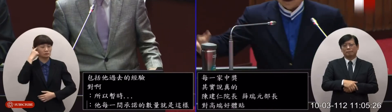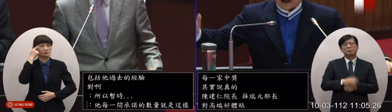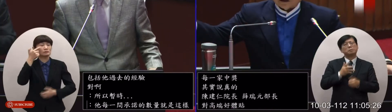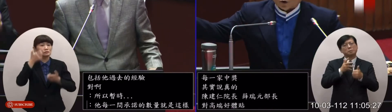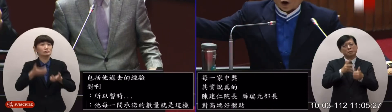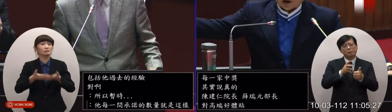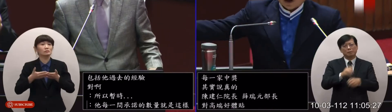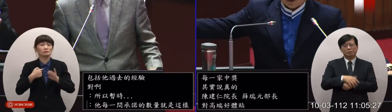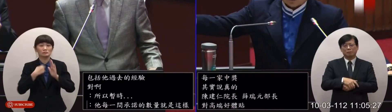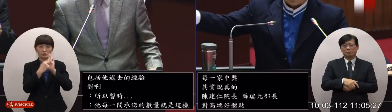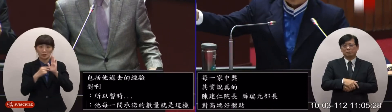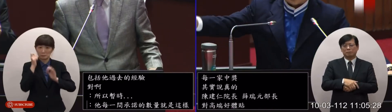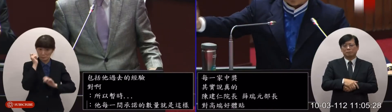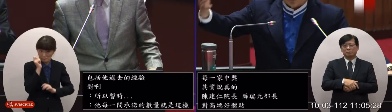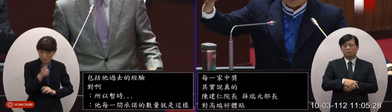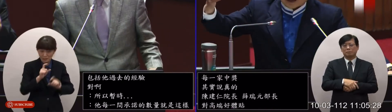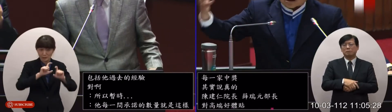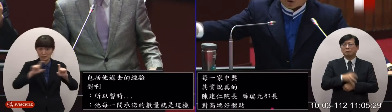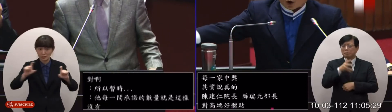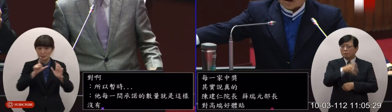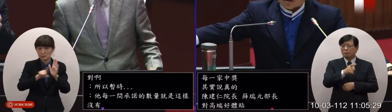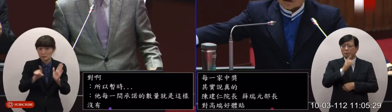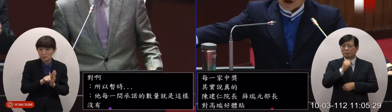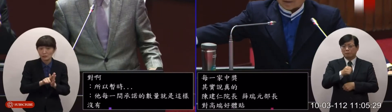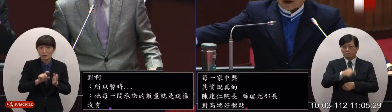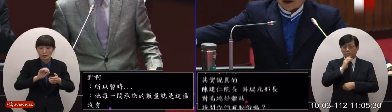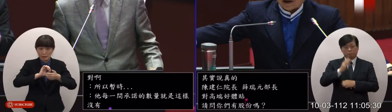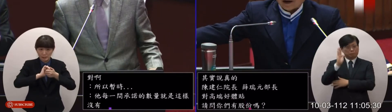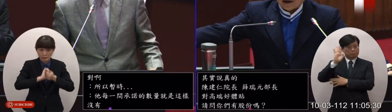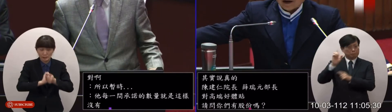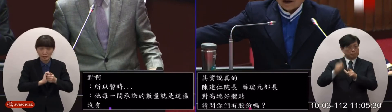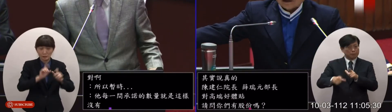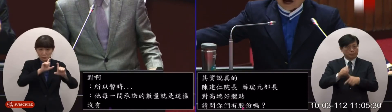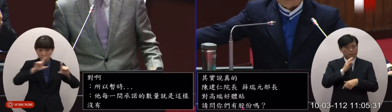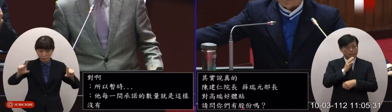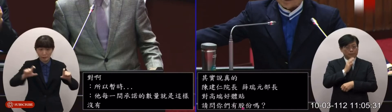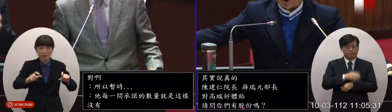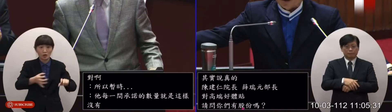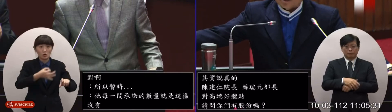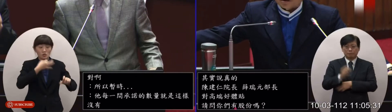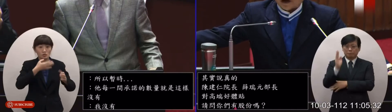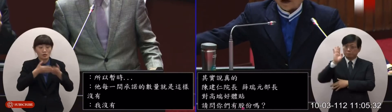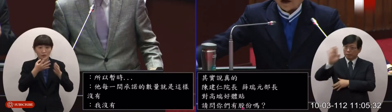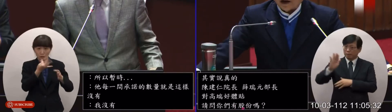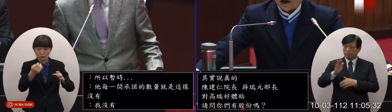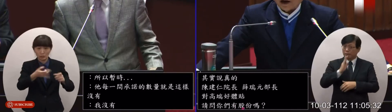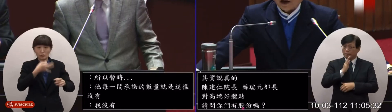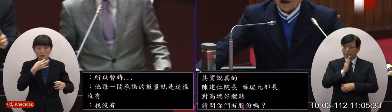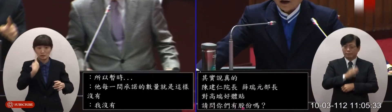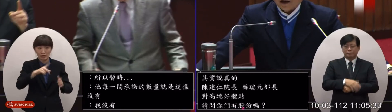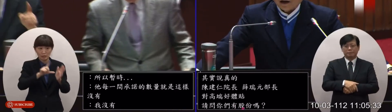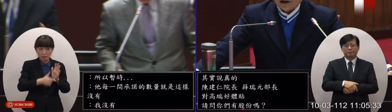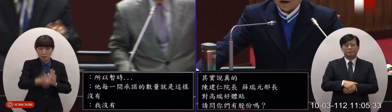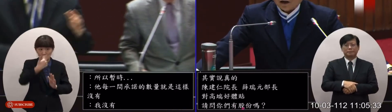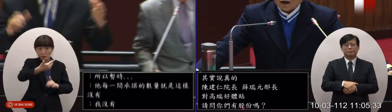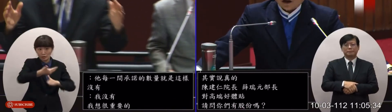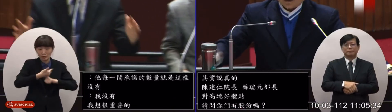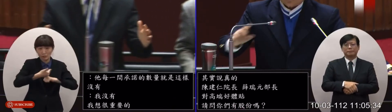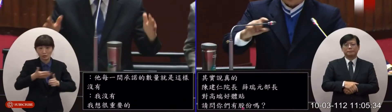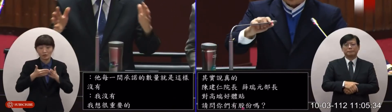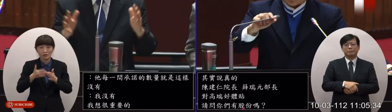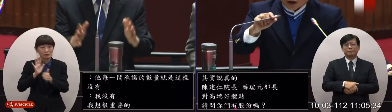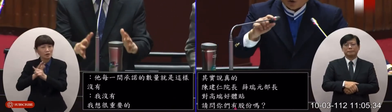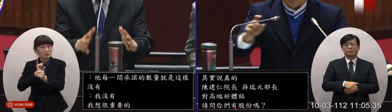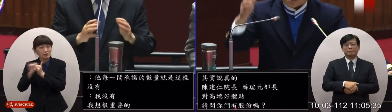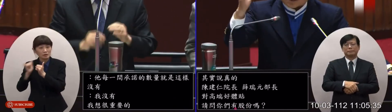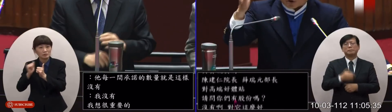我們在採購疫苗的時候是要有足夠的量而且在很快的時間可以提供讓大家在很